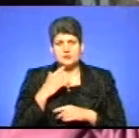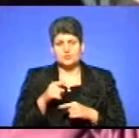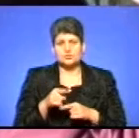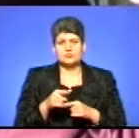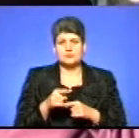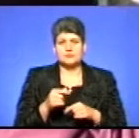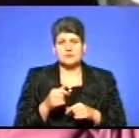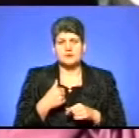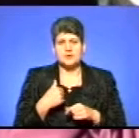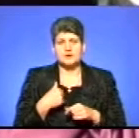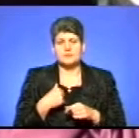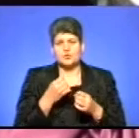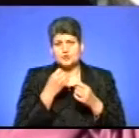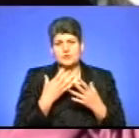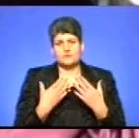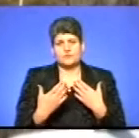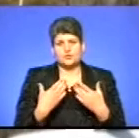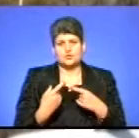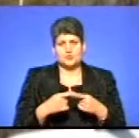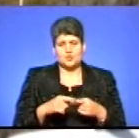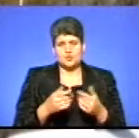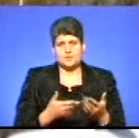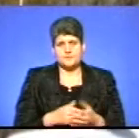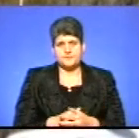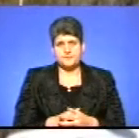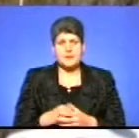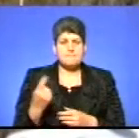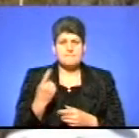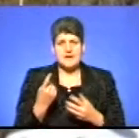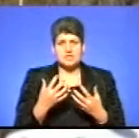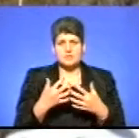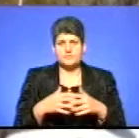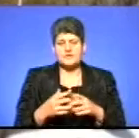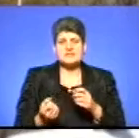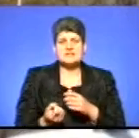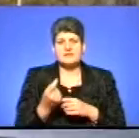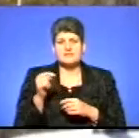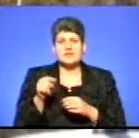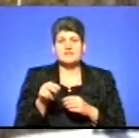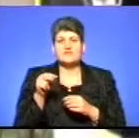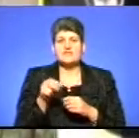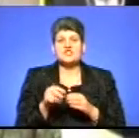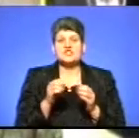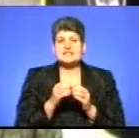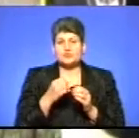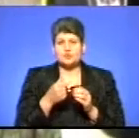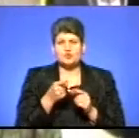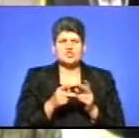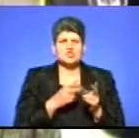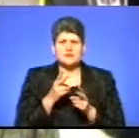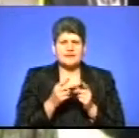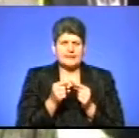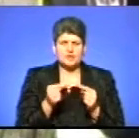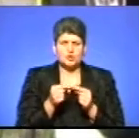я, звісно, позитивно відношлюся до цього. Перші труками з'явились на дорогах України у 2010-му. Тоді водії скаржились на